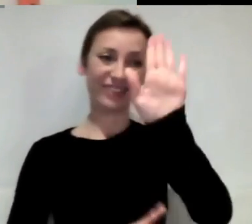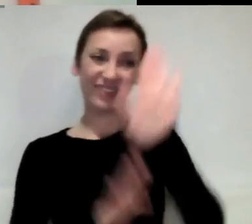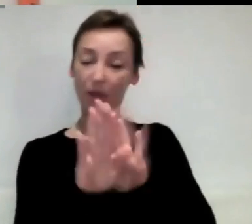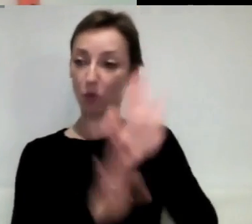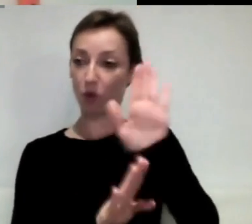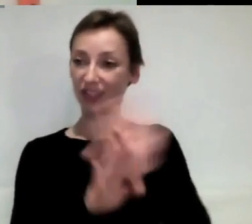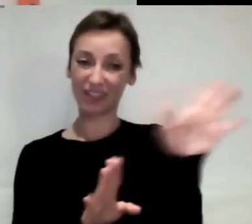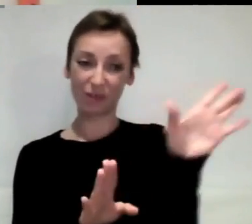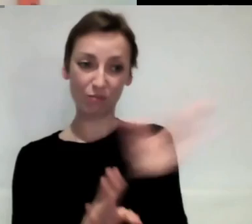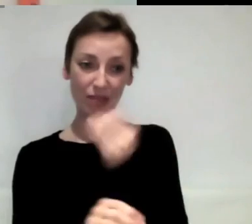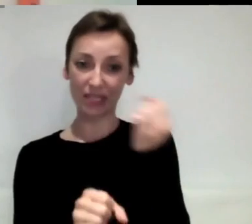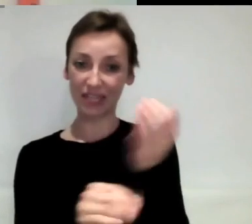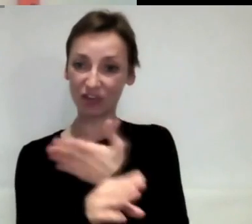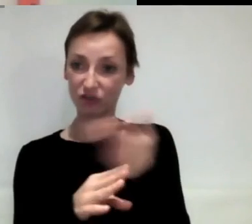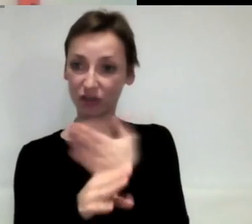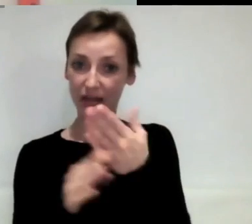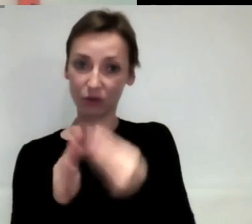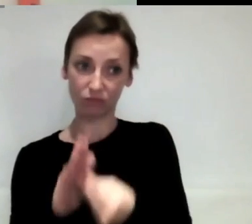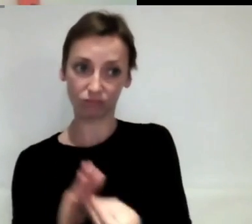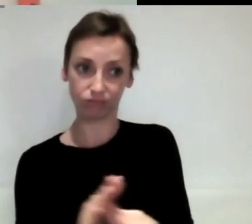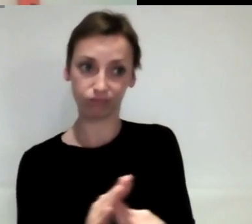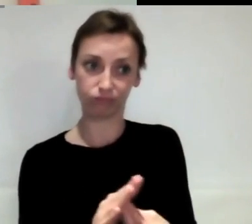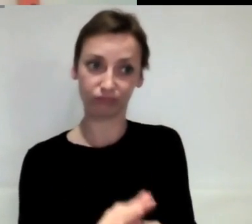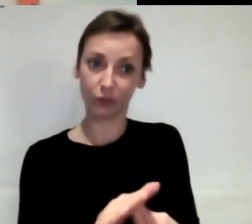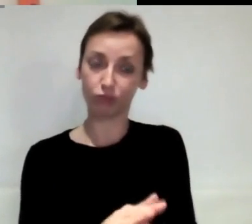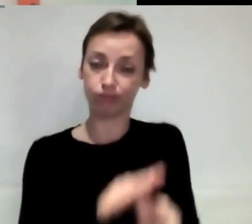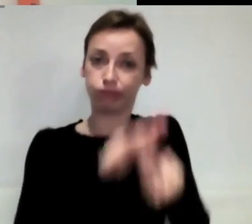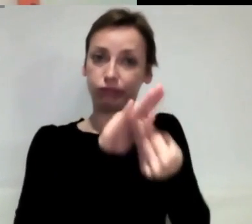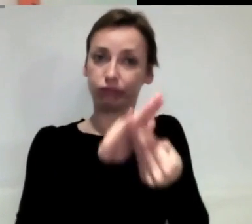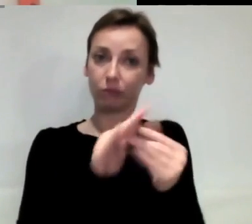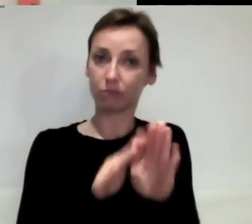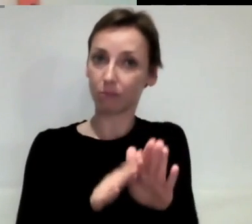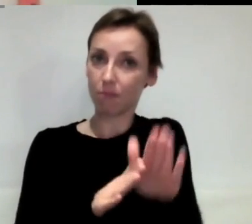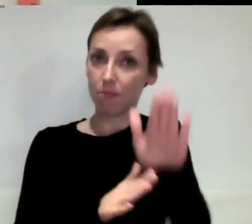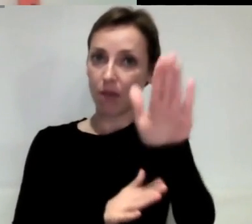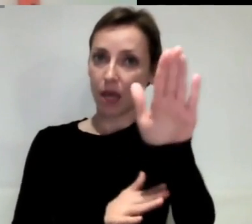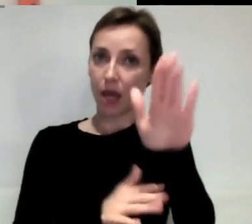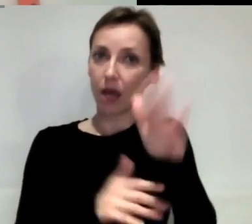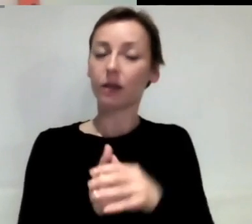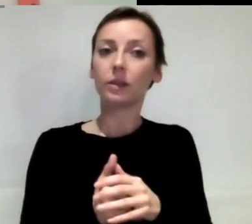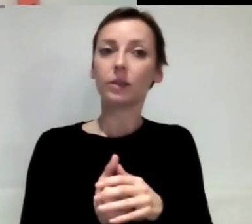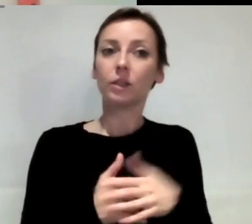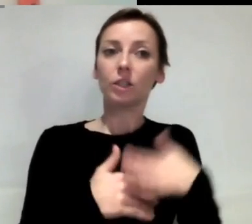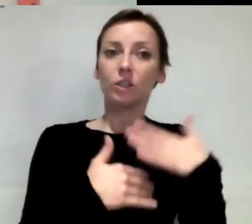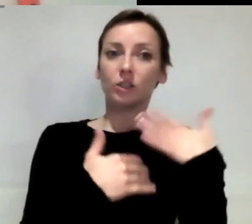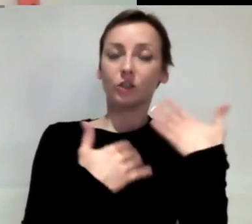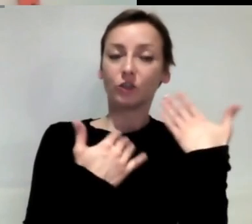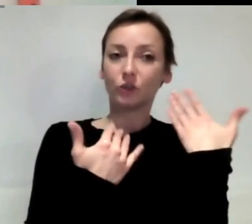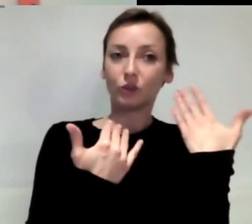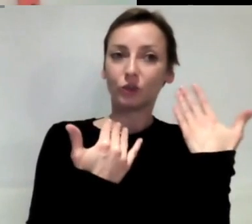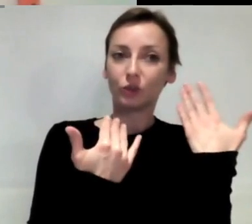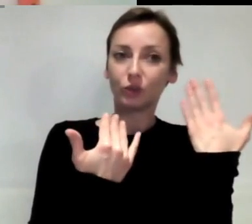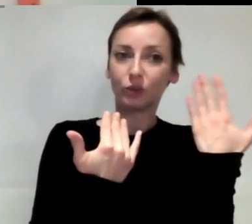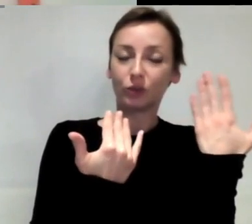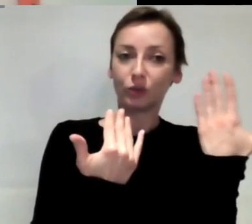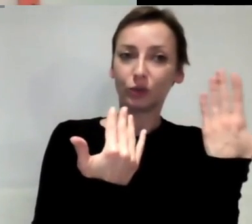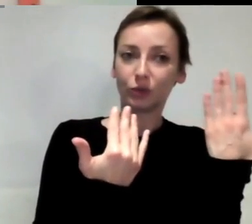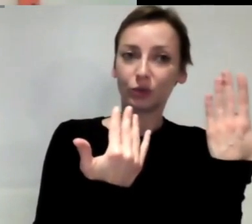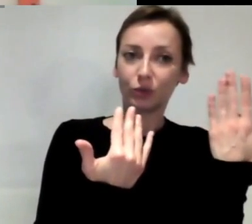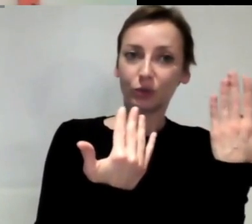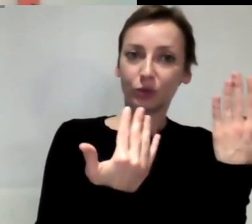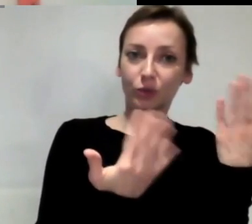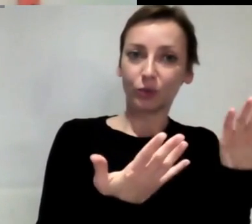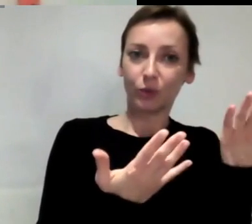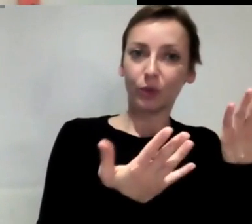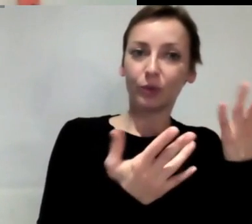erhöhen, dass das Vertrauen in die Institutionen, diesen Ansprüchen zu genügen, noch weiter sinkt. Ich bin jetzt kein Politikwissenschaftler,